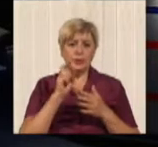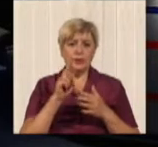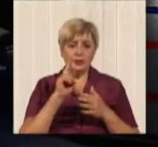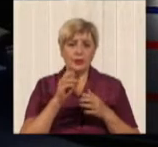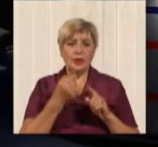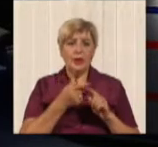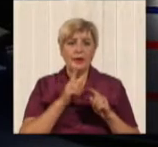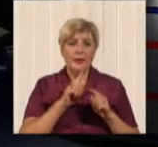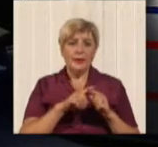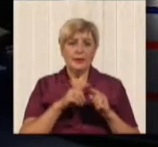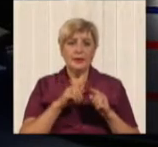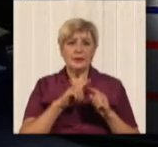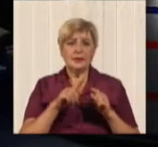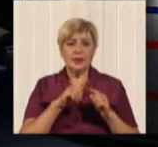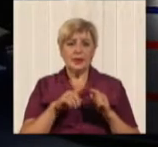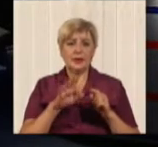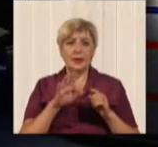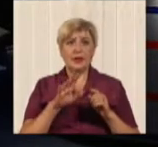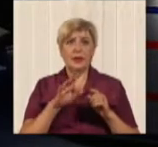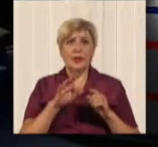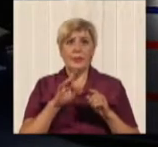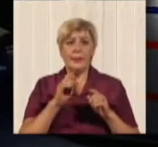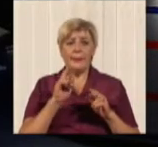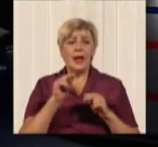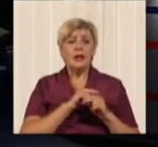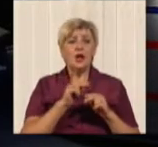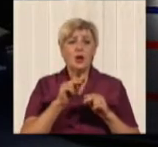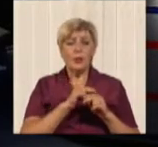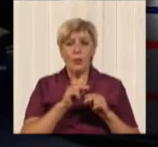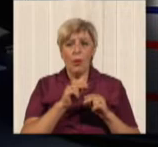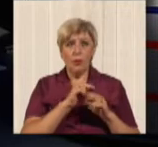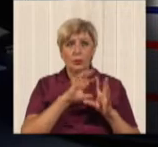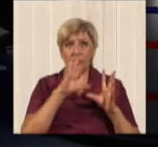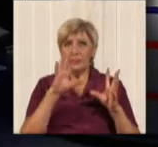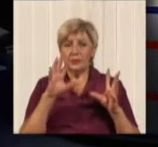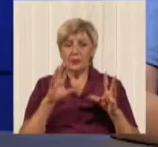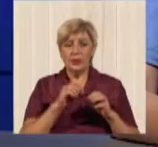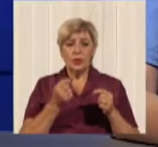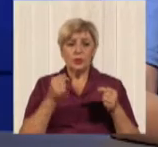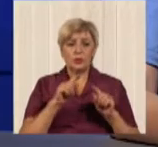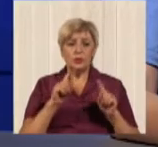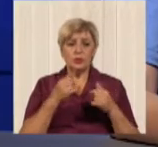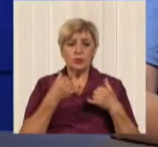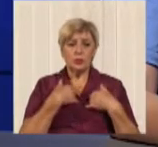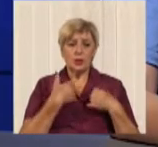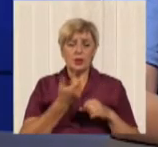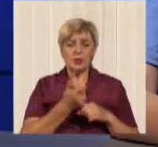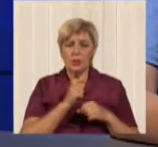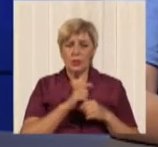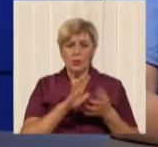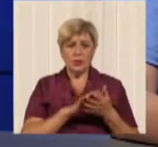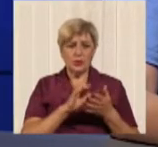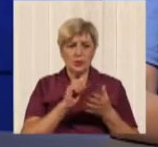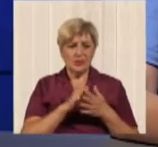ремонты пути, контактного кабеля, колеи, трамвайной. То есть то, что у нас очень сильно изношено, износ